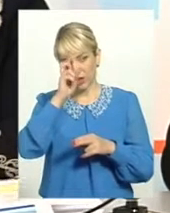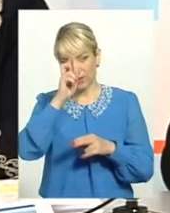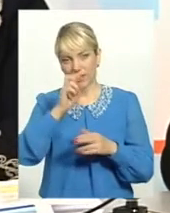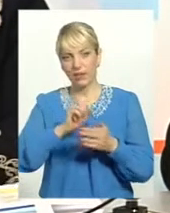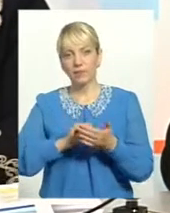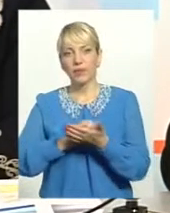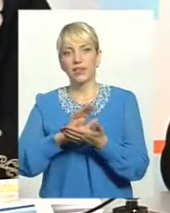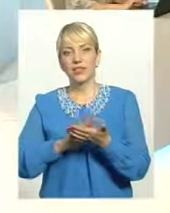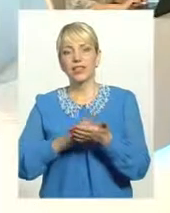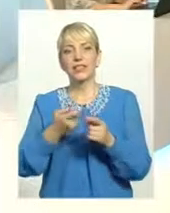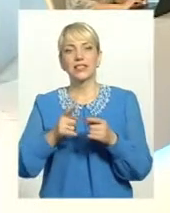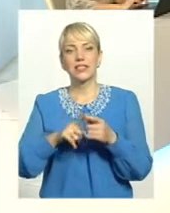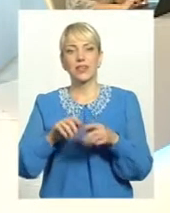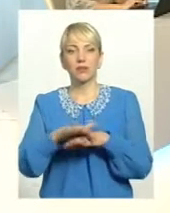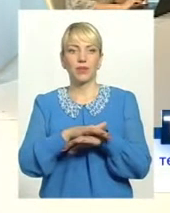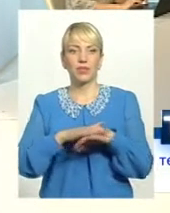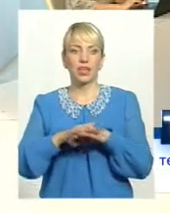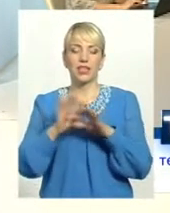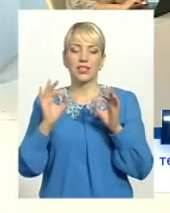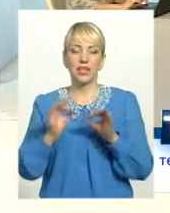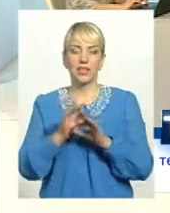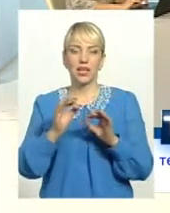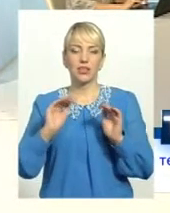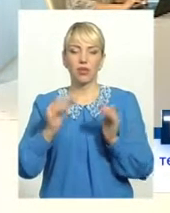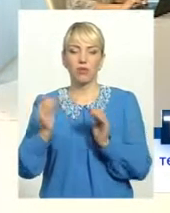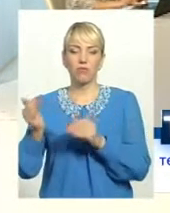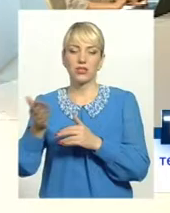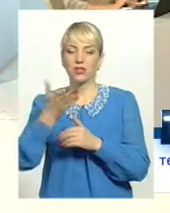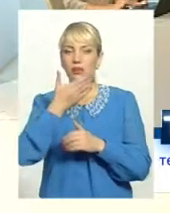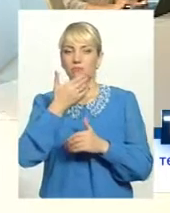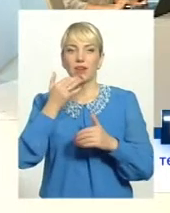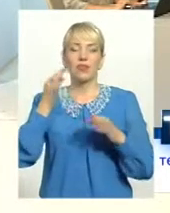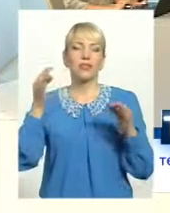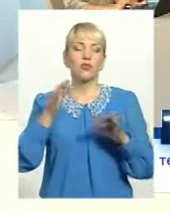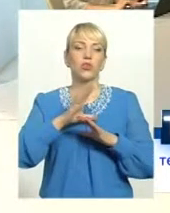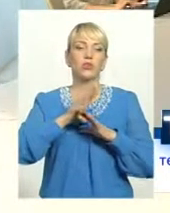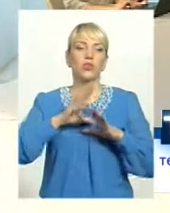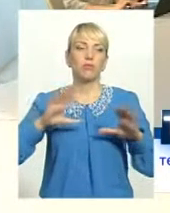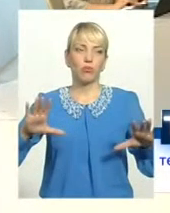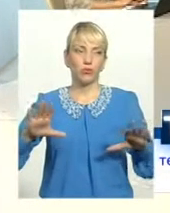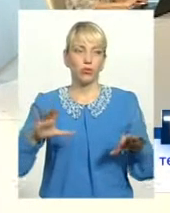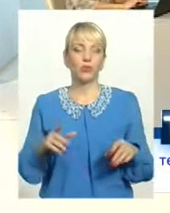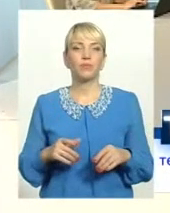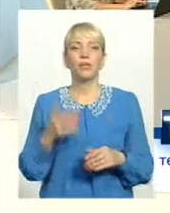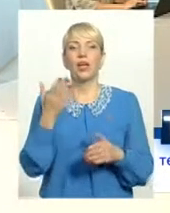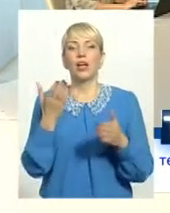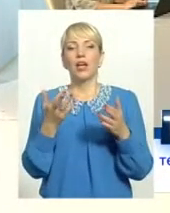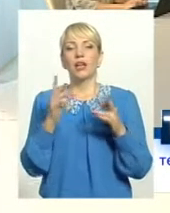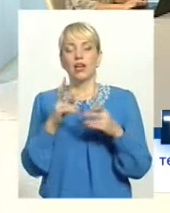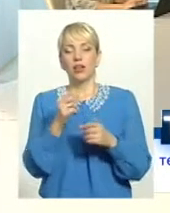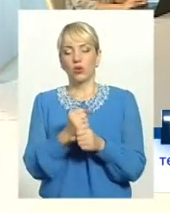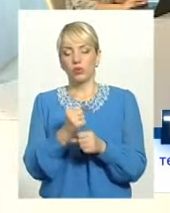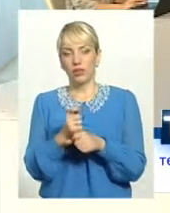в першу чергу, в нашій ринкі. Ніяких обмежень немає і не було ніколи. Відносно того, як робили